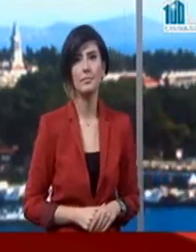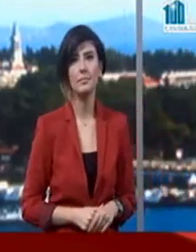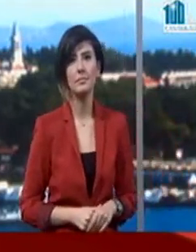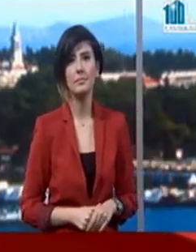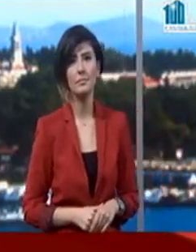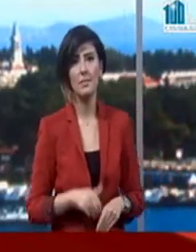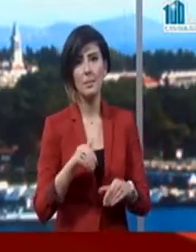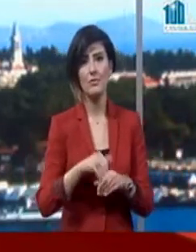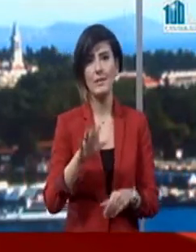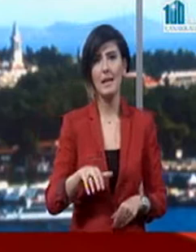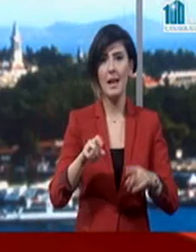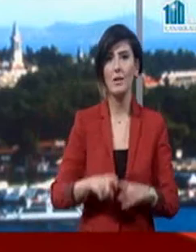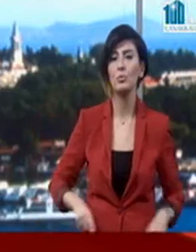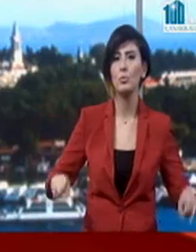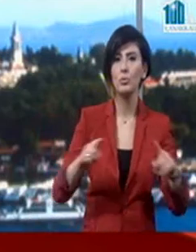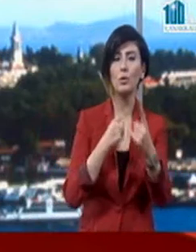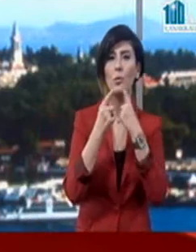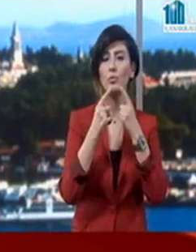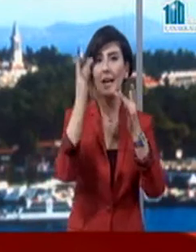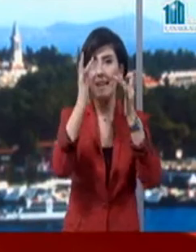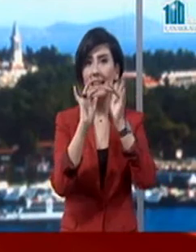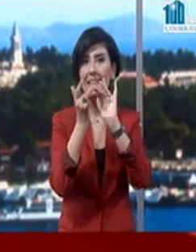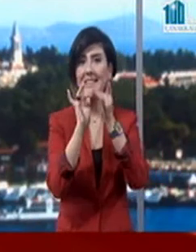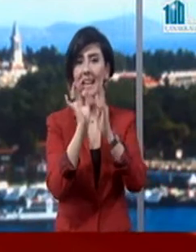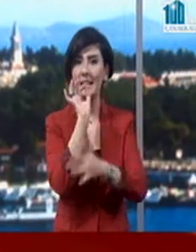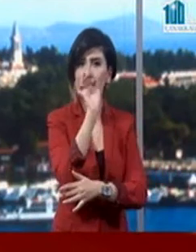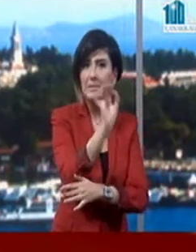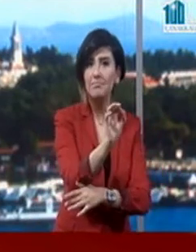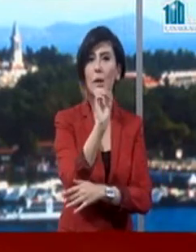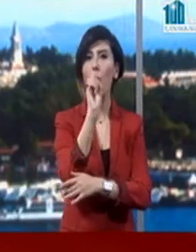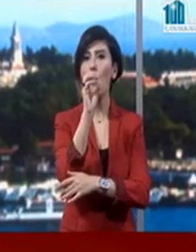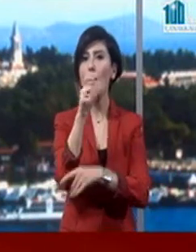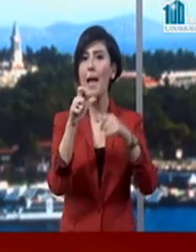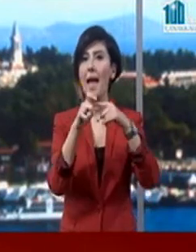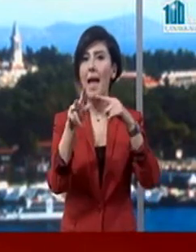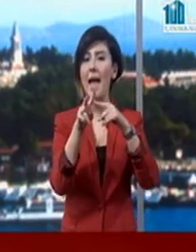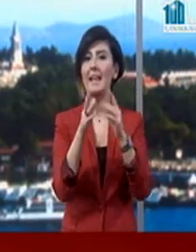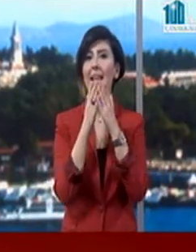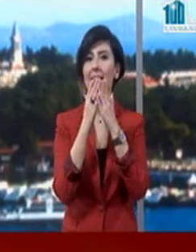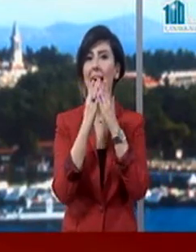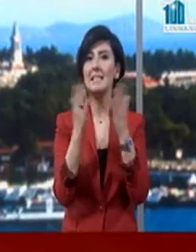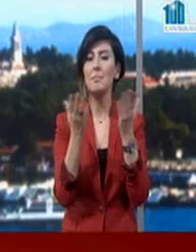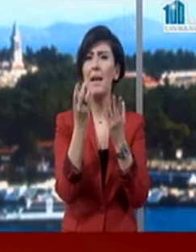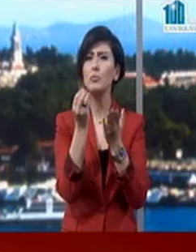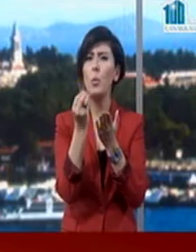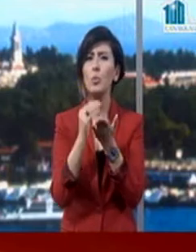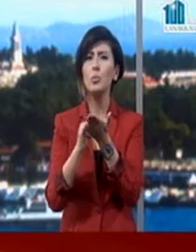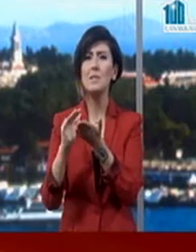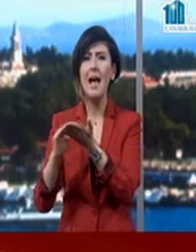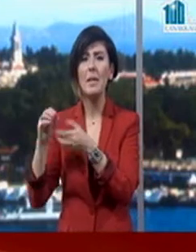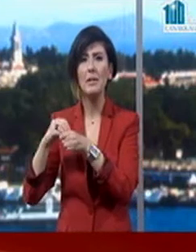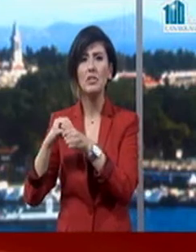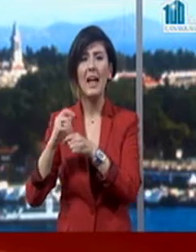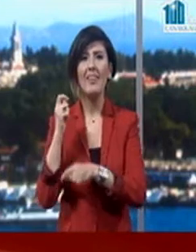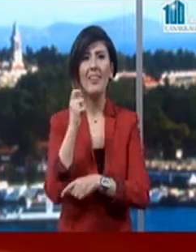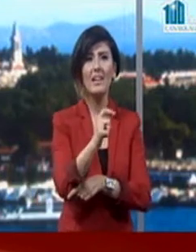Meclis Genel Kurulu'nda ele alınan ve internete erişimden öğretmenlerin ek derslerine kadar pek çok düzenlemeyi içeren torba